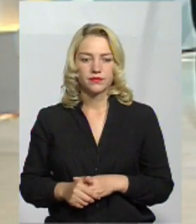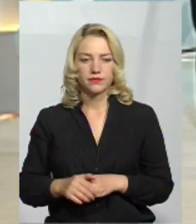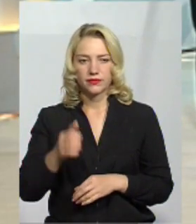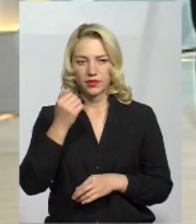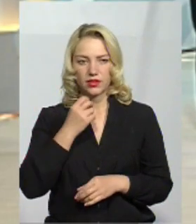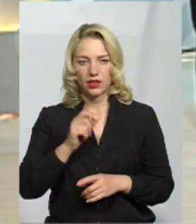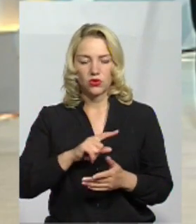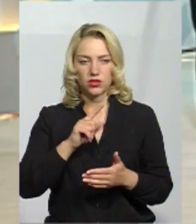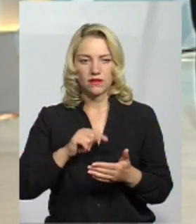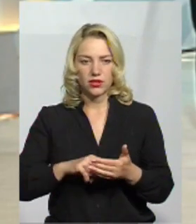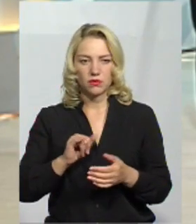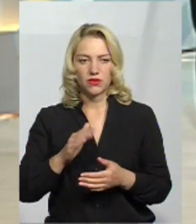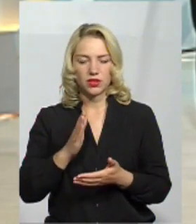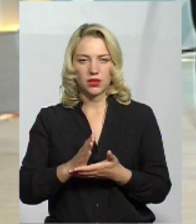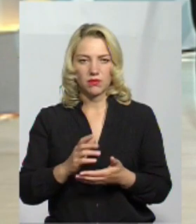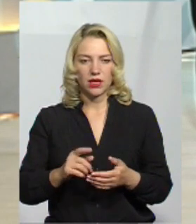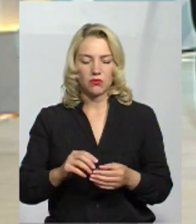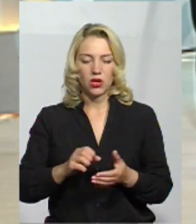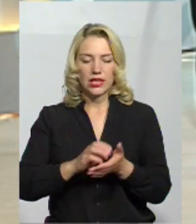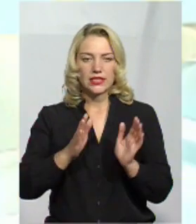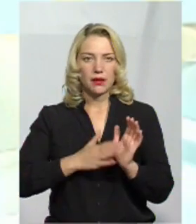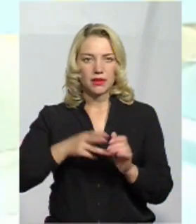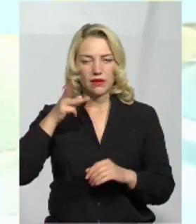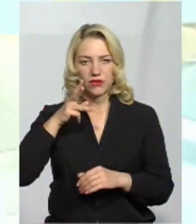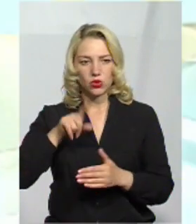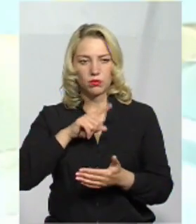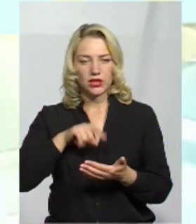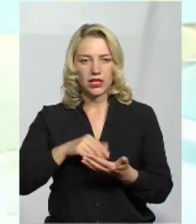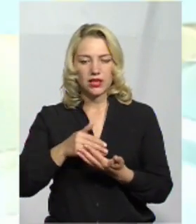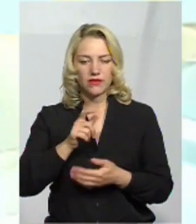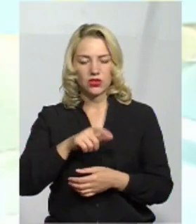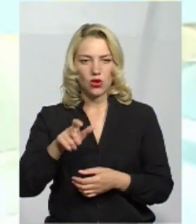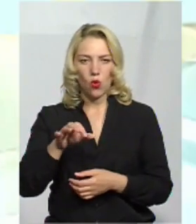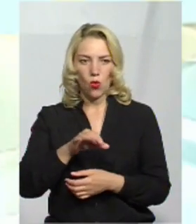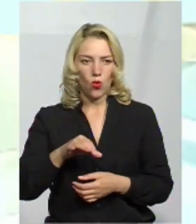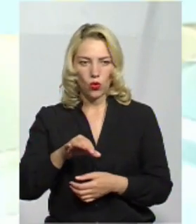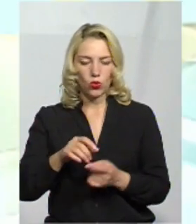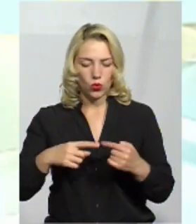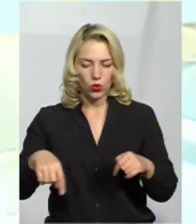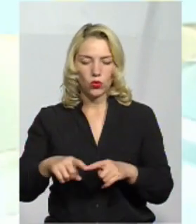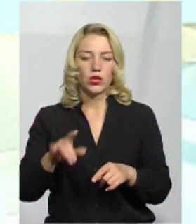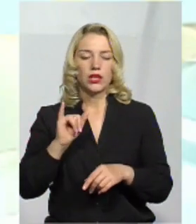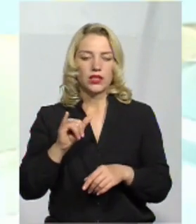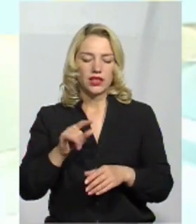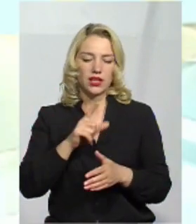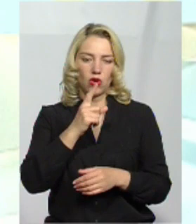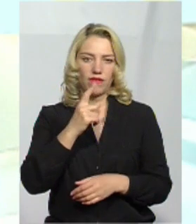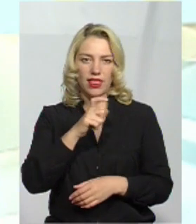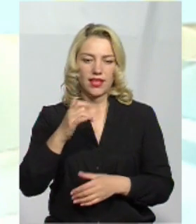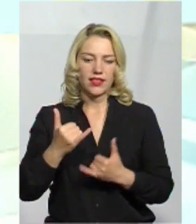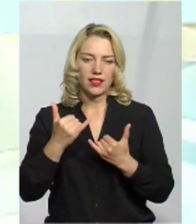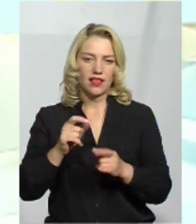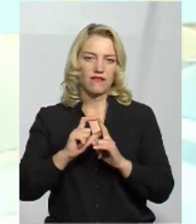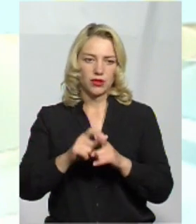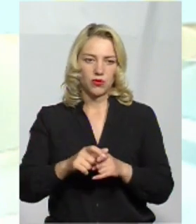Дякую за відповіді. І маємо записані відеозапитання від жителів округу. По хвилині будете мати для відповідей на них і